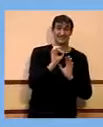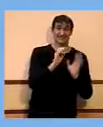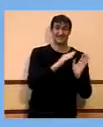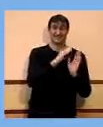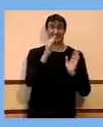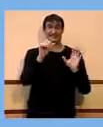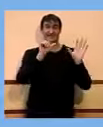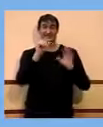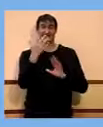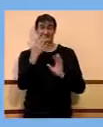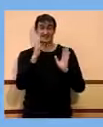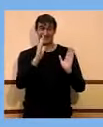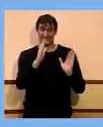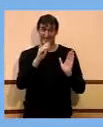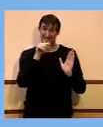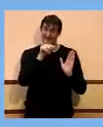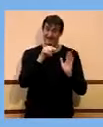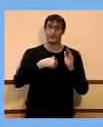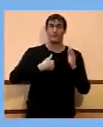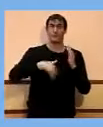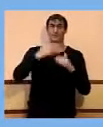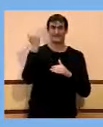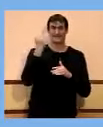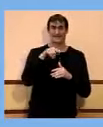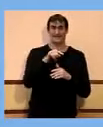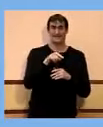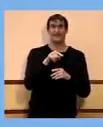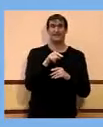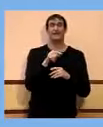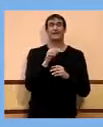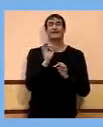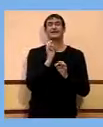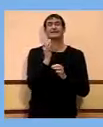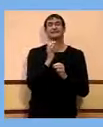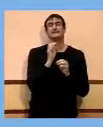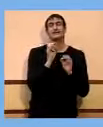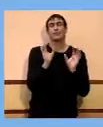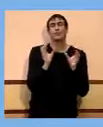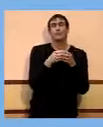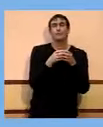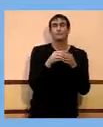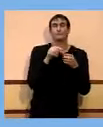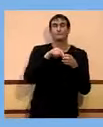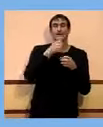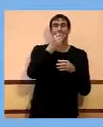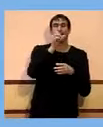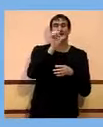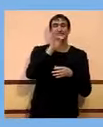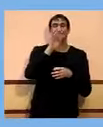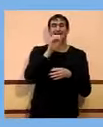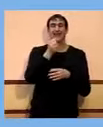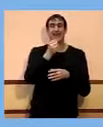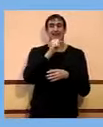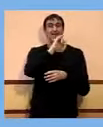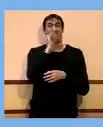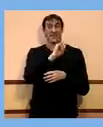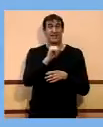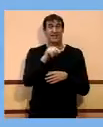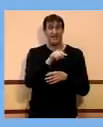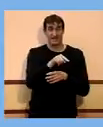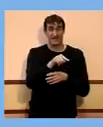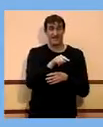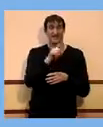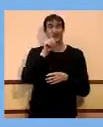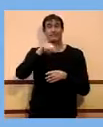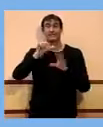aquest és per el que van començar d'alguna manera, són els grups que fem en AstraZeneca i de